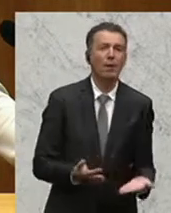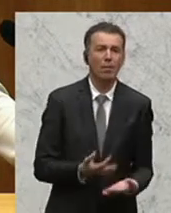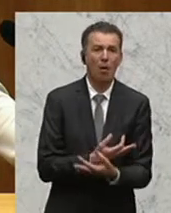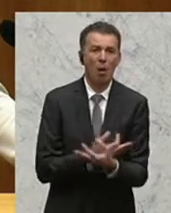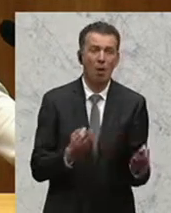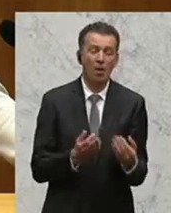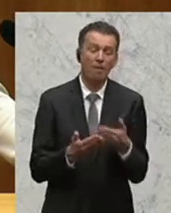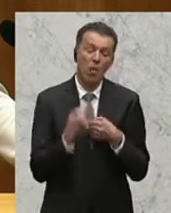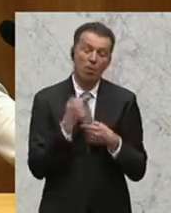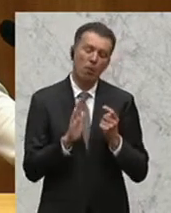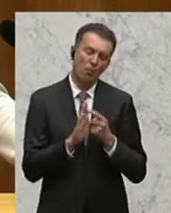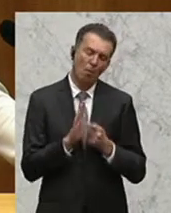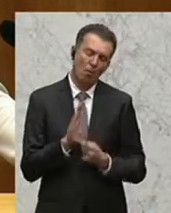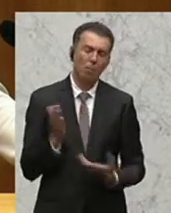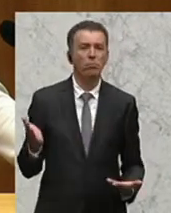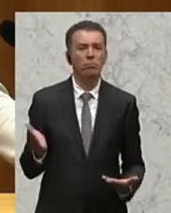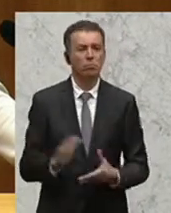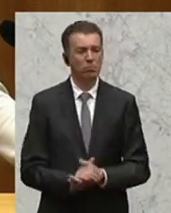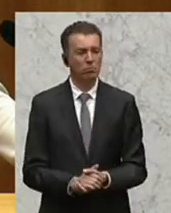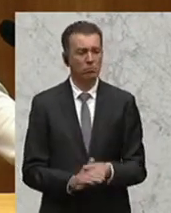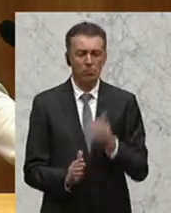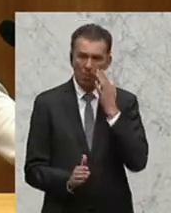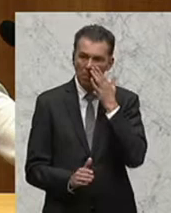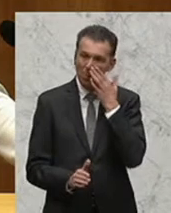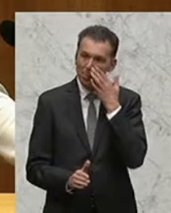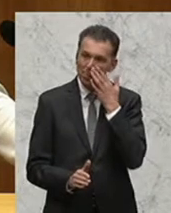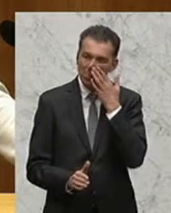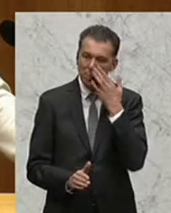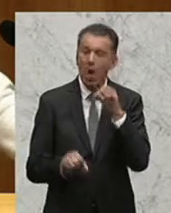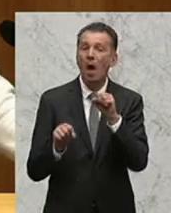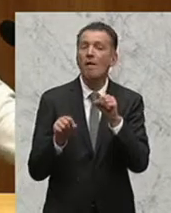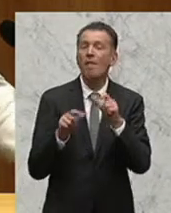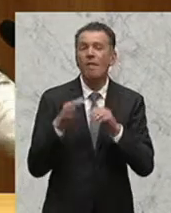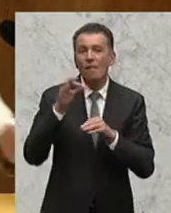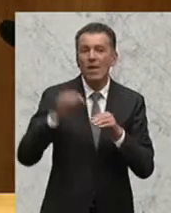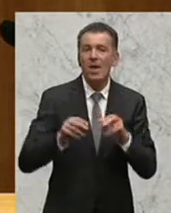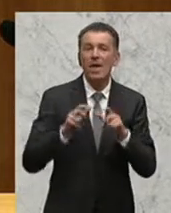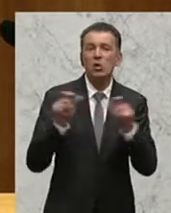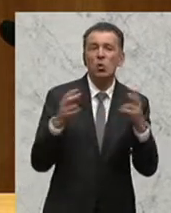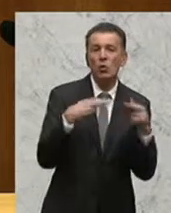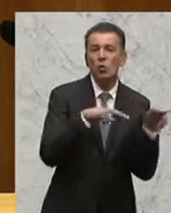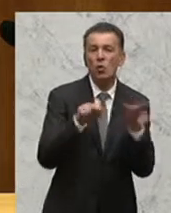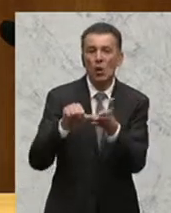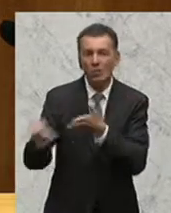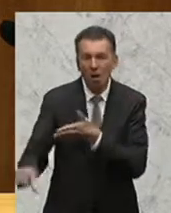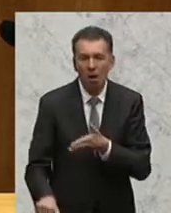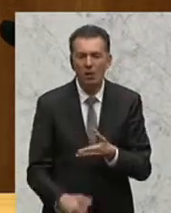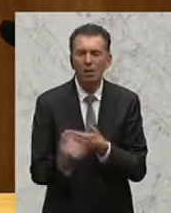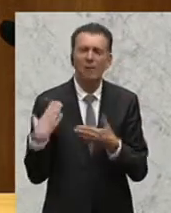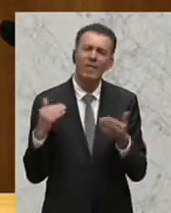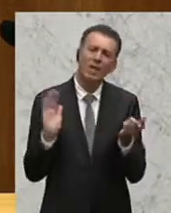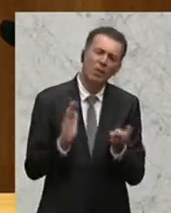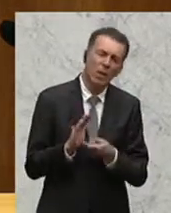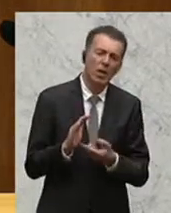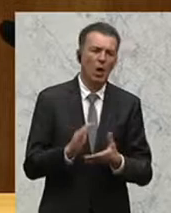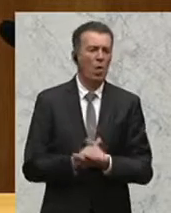Bedingungen erfüllen muss. Aber was die Schuldentragfähigkeit betrifft und was auch immer wieder die Forderung betrifft,